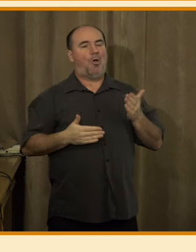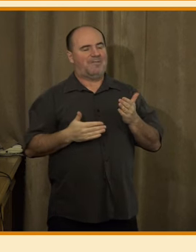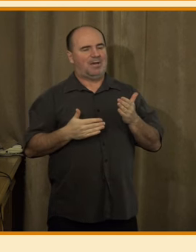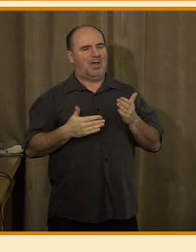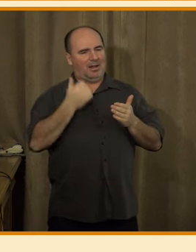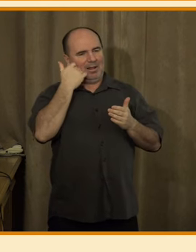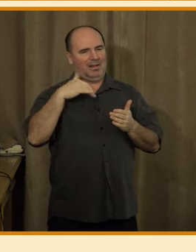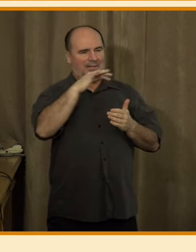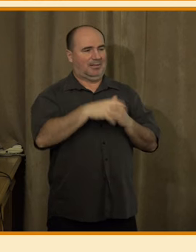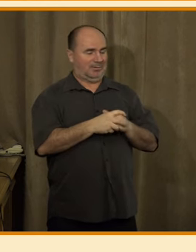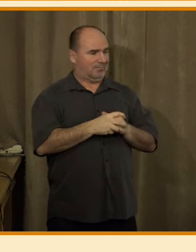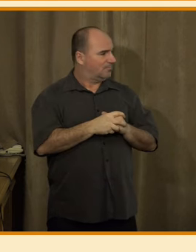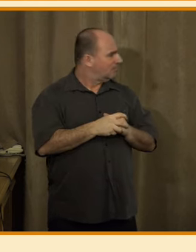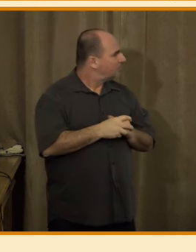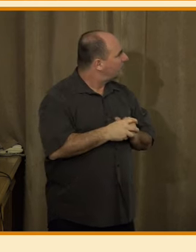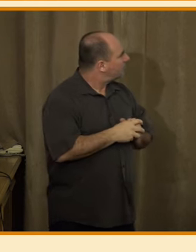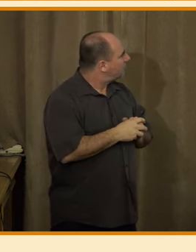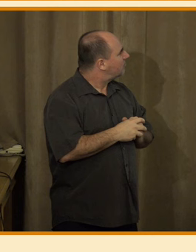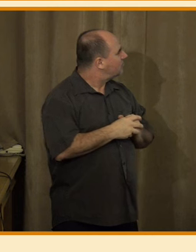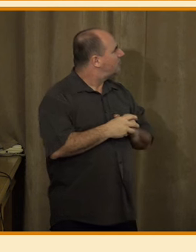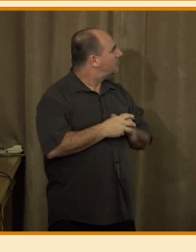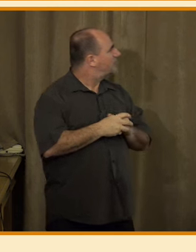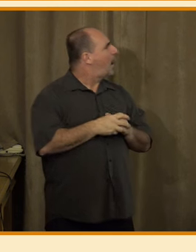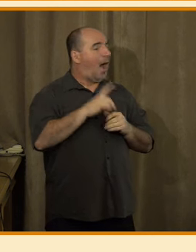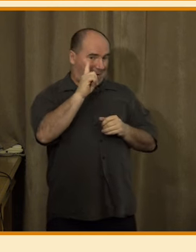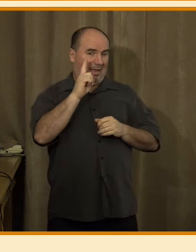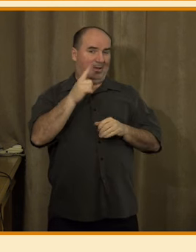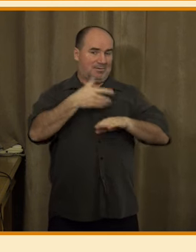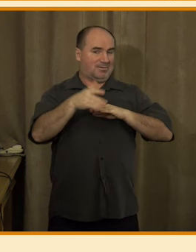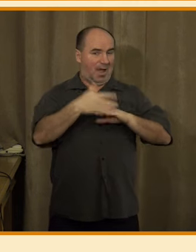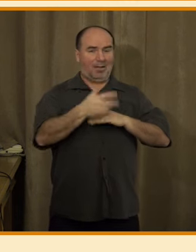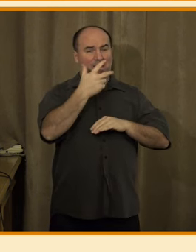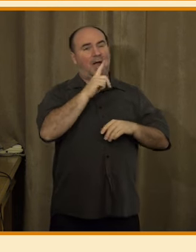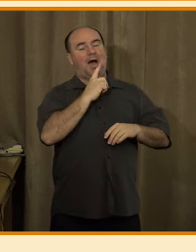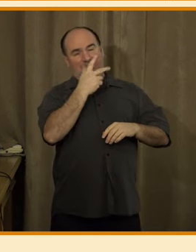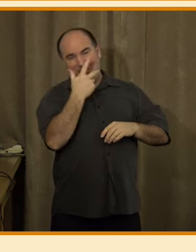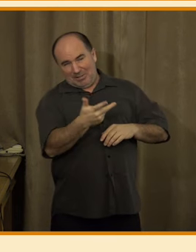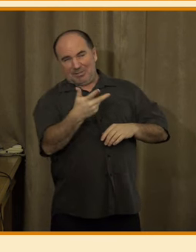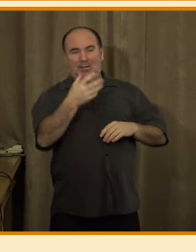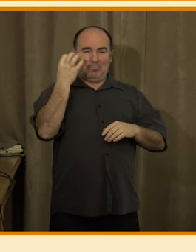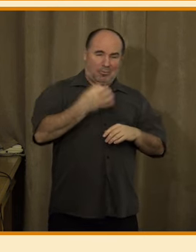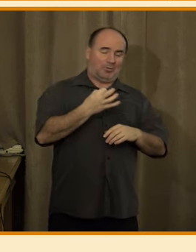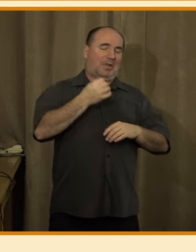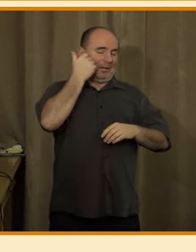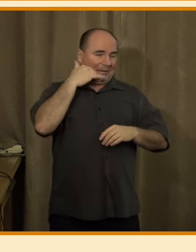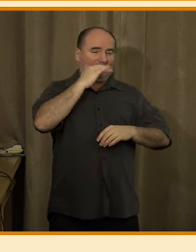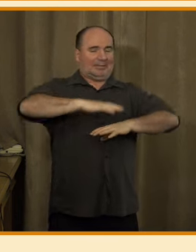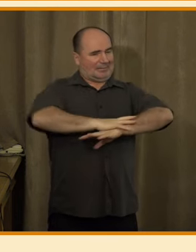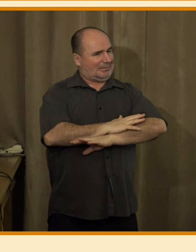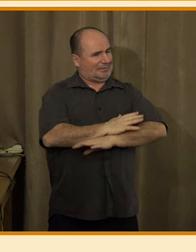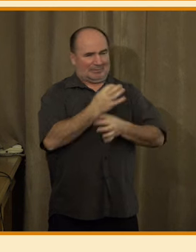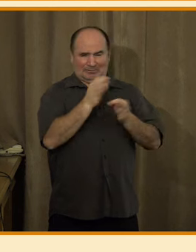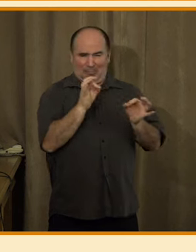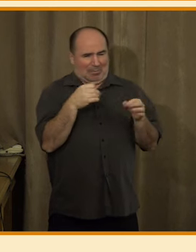30% lidí, kteří se cítí nesvobodně a nějakých zhruba, pokud dobře vidím, 10-15